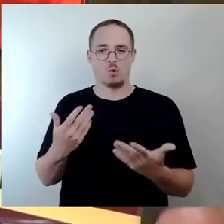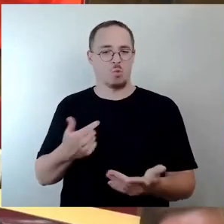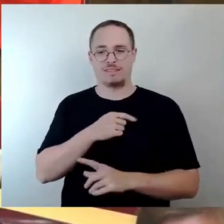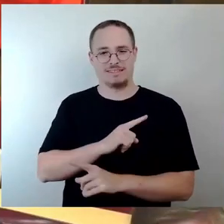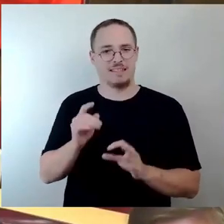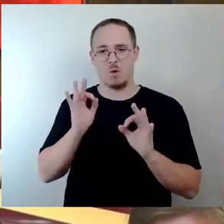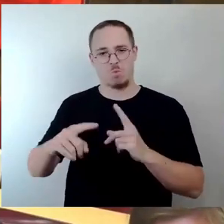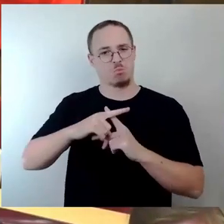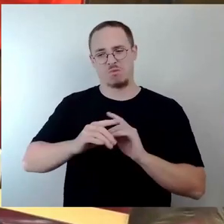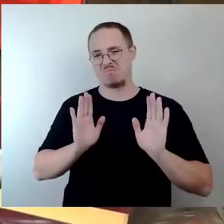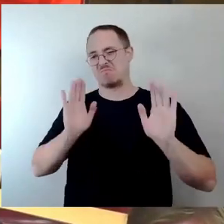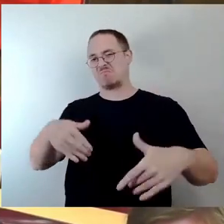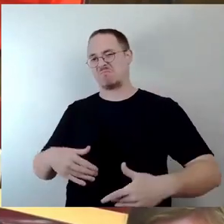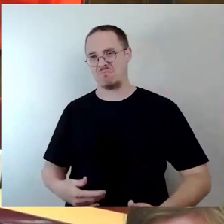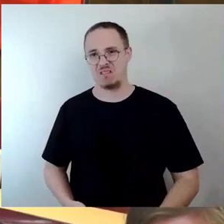Okay.